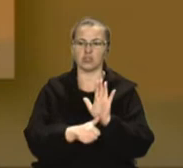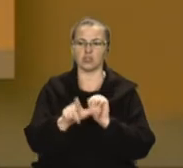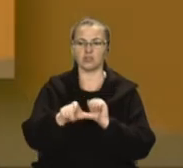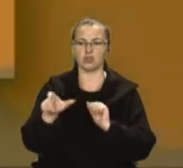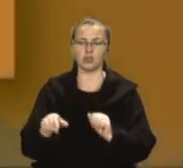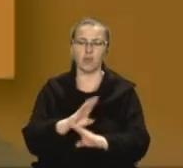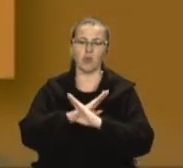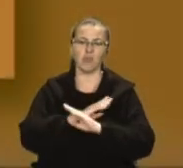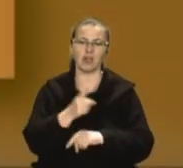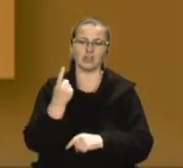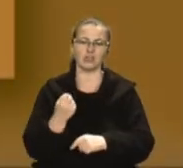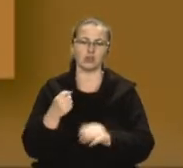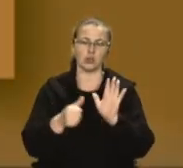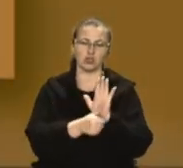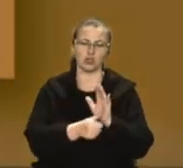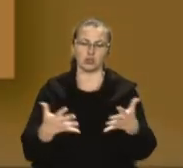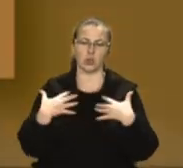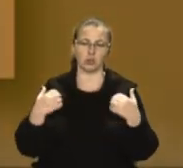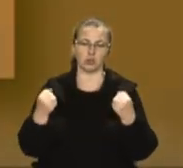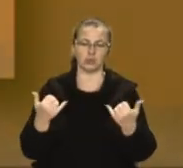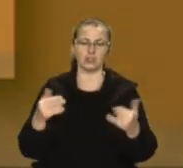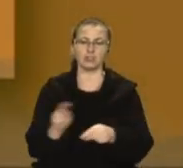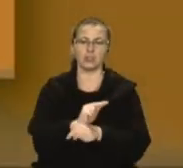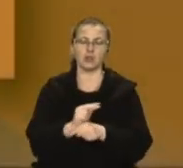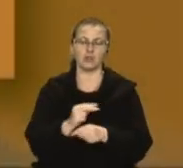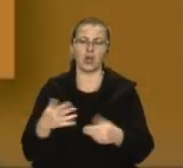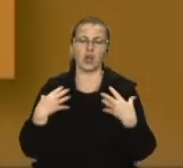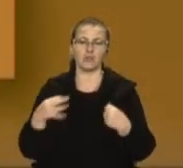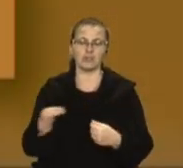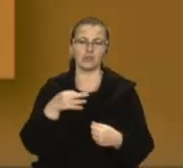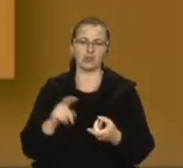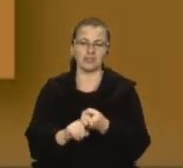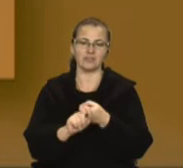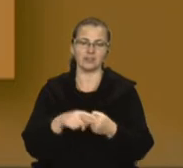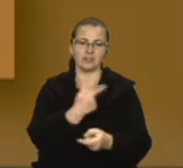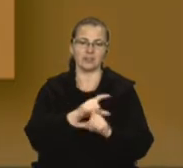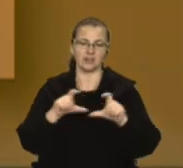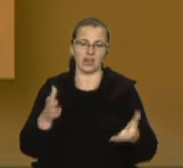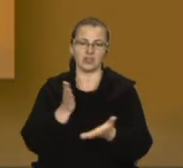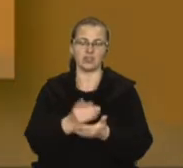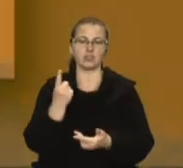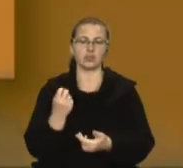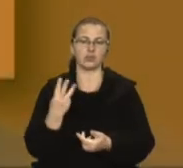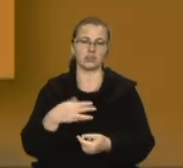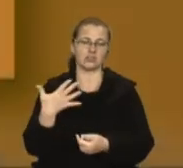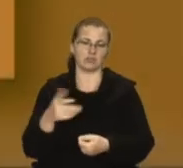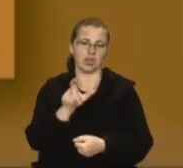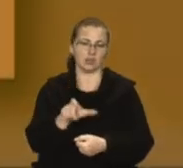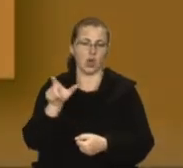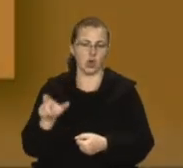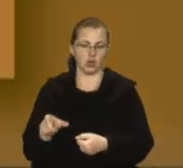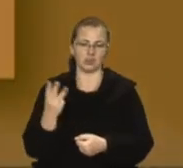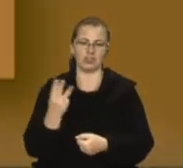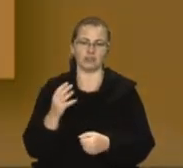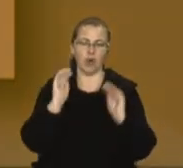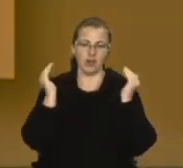померли, 106 одужали. Зараз на лікуванні у Львівській обласній інфекційній лікарні перебувають 135 пацієнтів, троє в